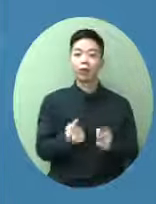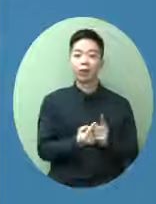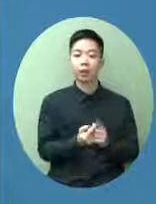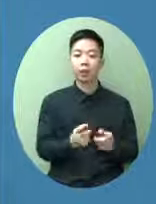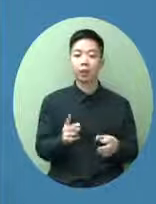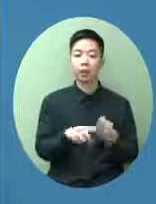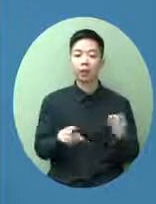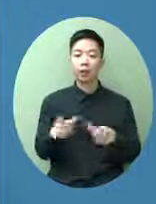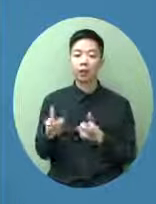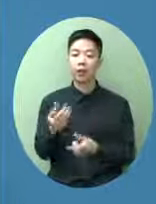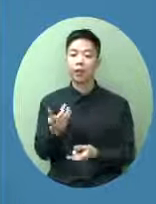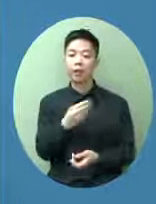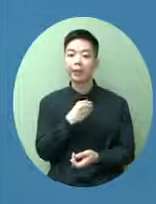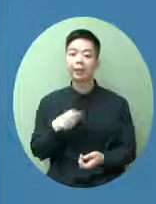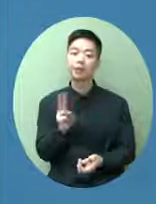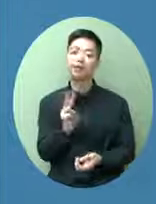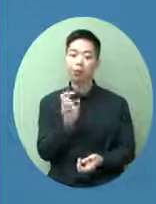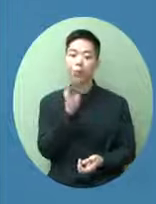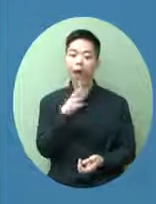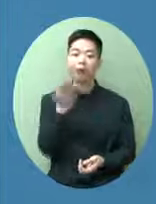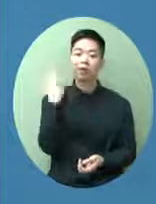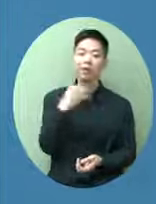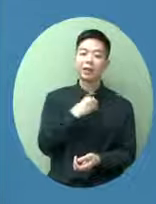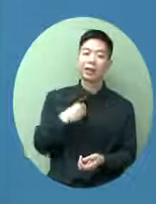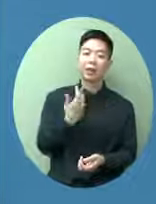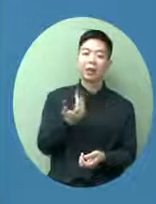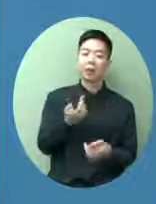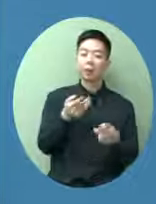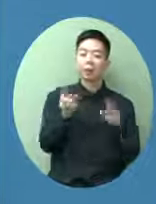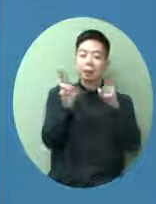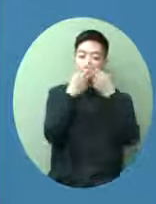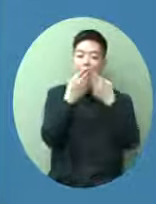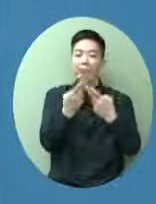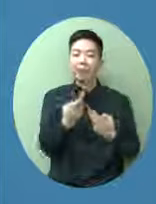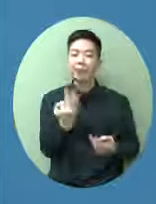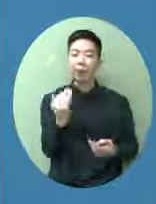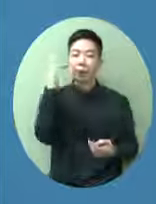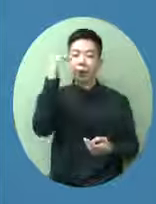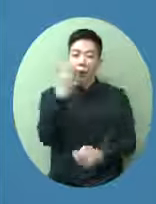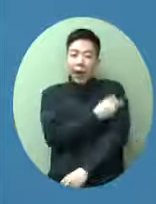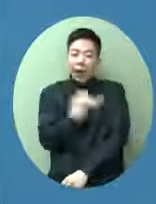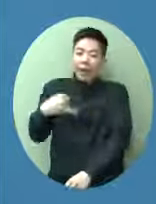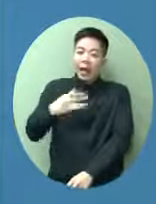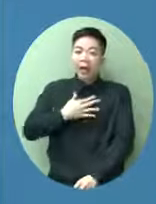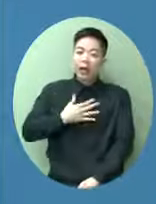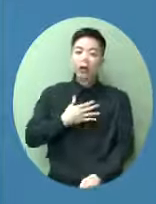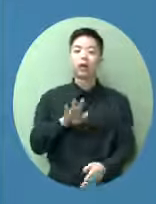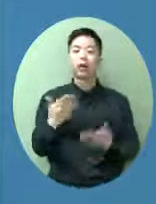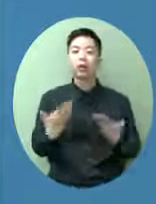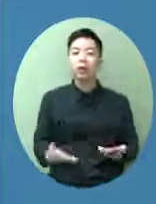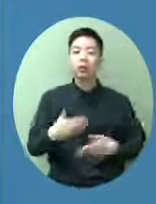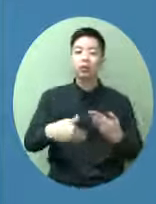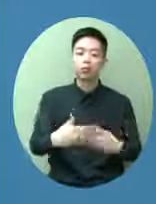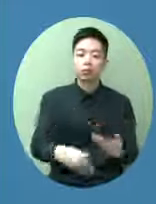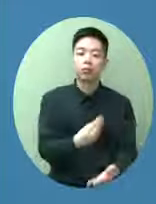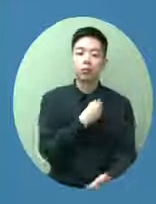很保守這又不行三高都不能打針現在慢慢都是醫務界的醫